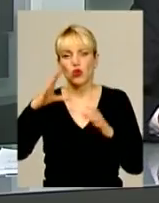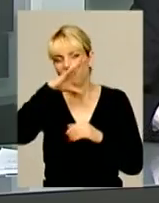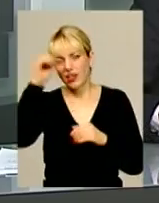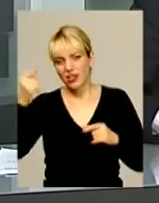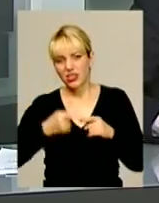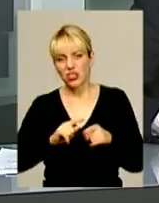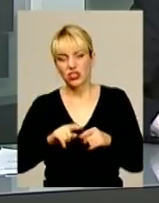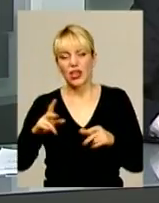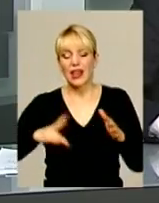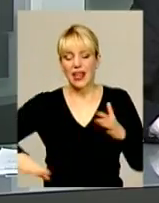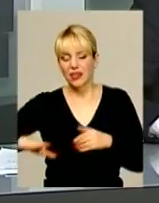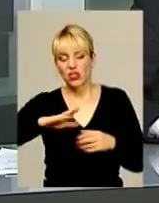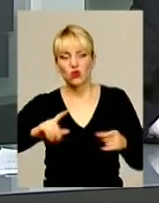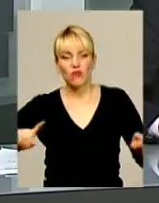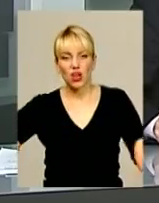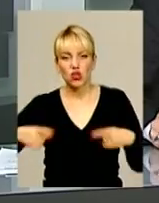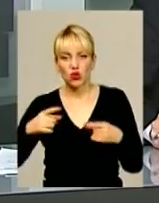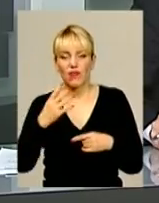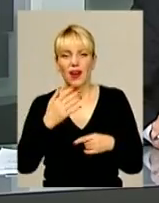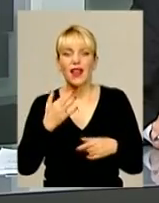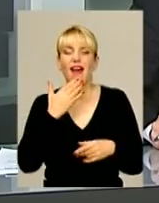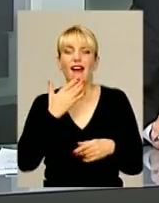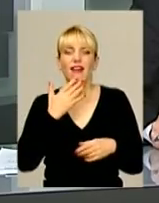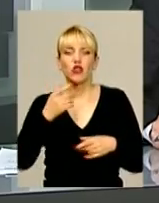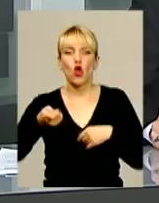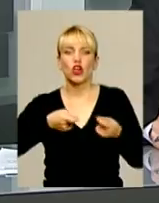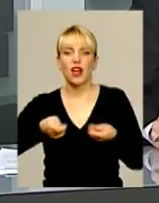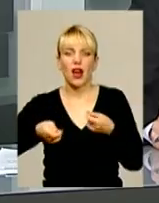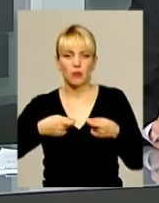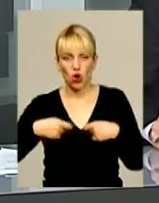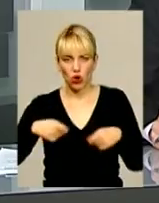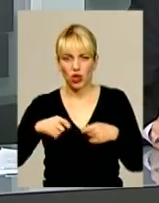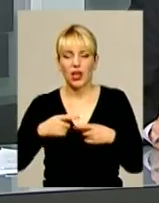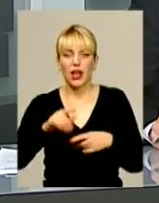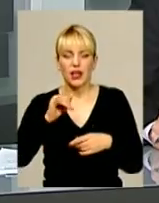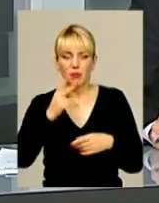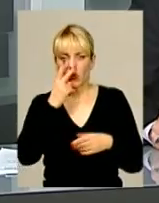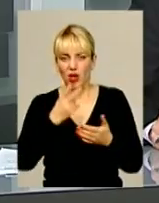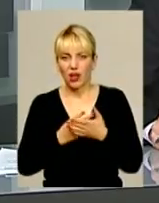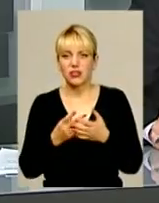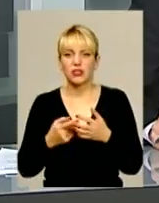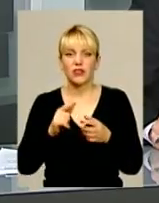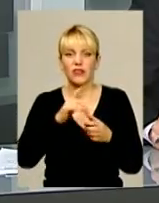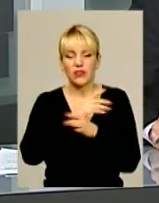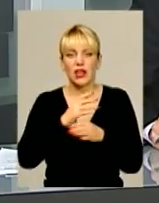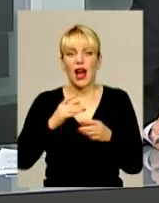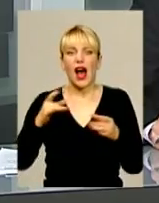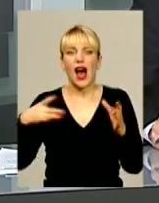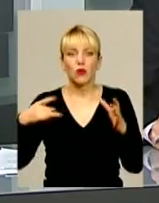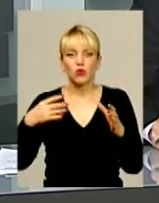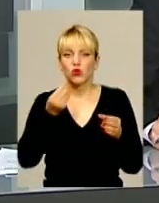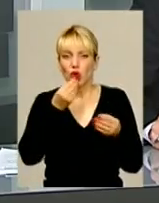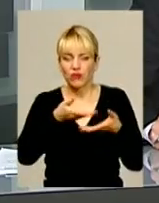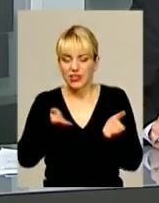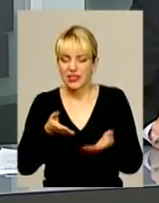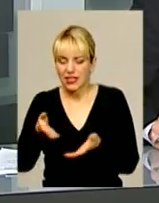цитаделі влаштували етно-ярмарок, показували старовини українського брання, а під відкритим небом готували гарбузові страви та